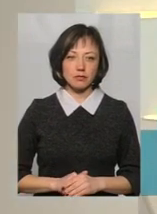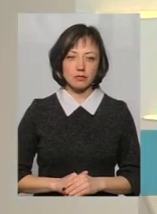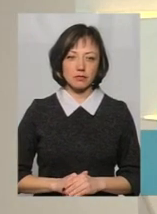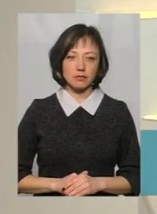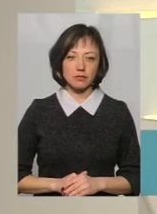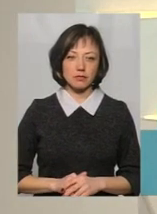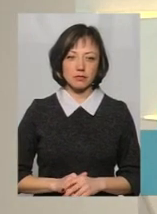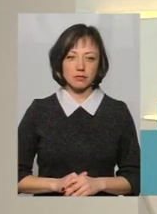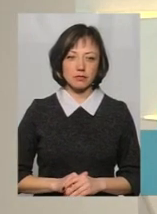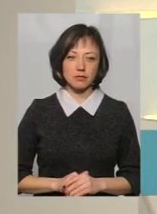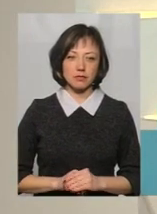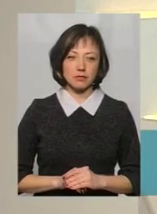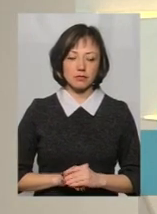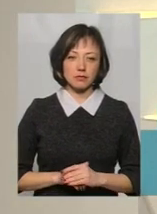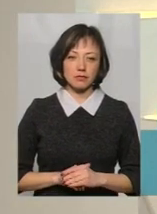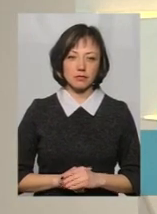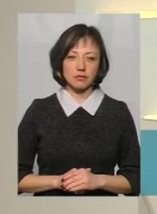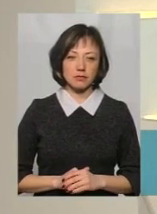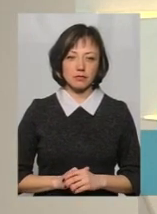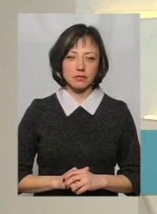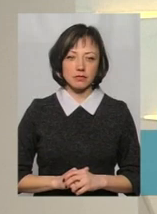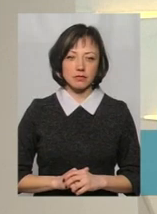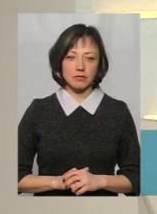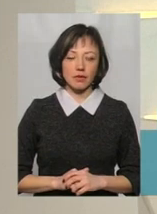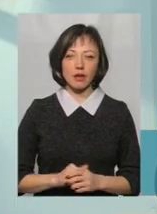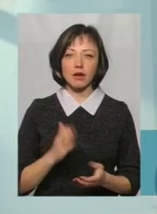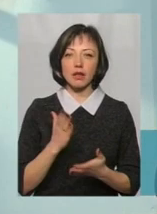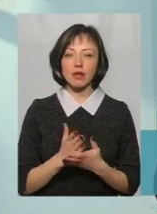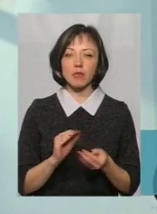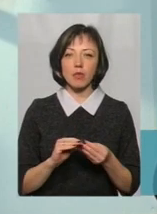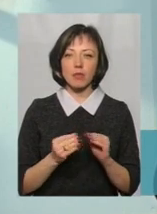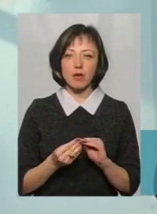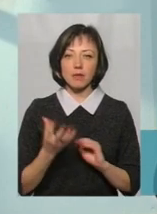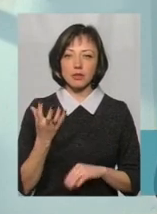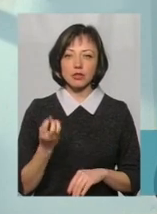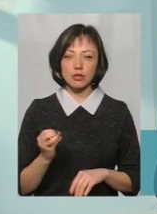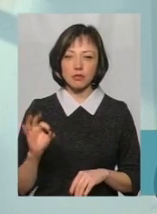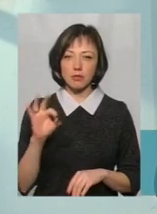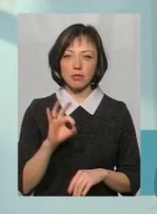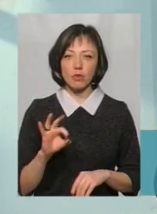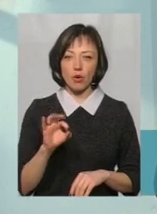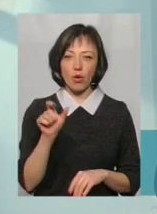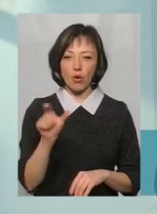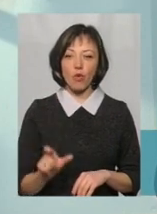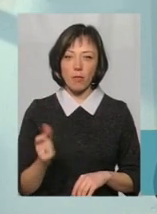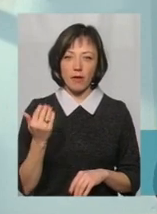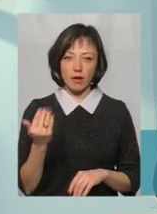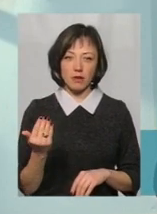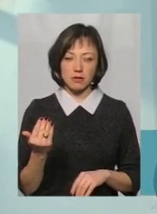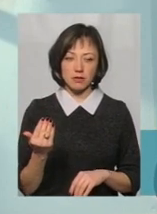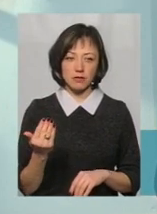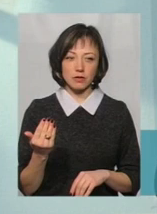Там складність, наприклад, ще говорили про громадянство тут,